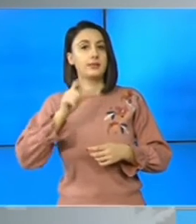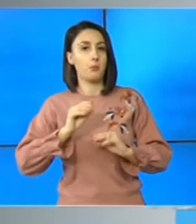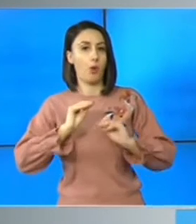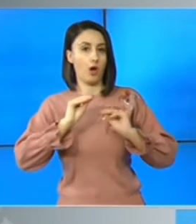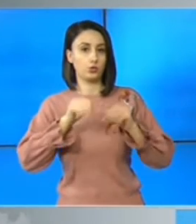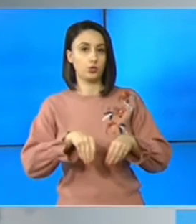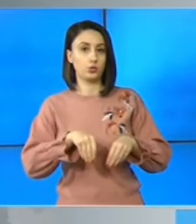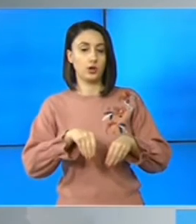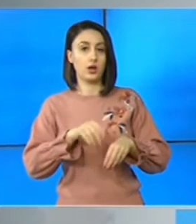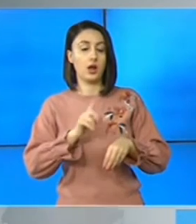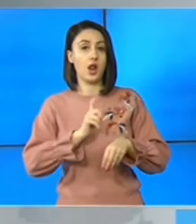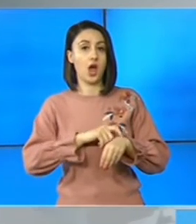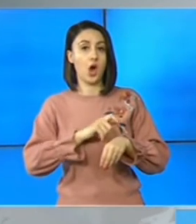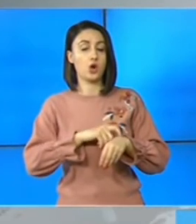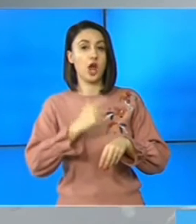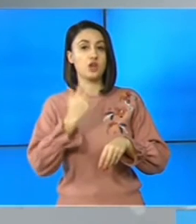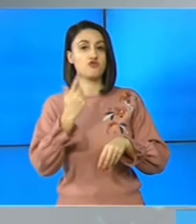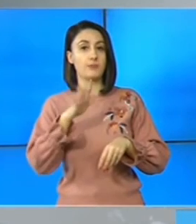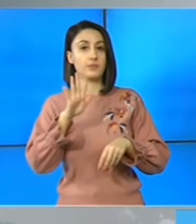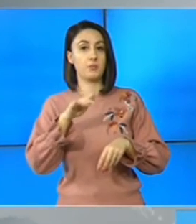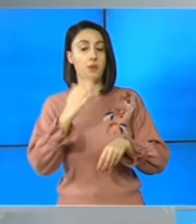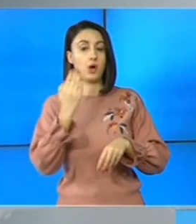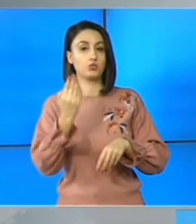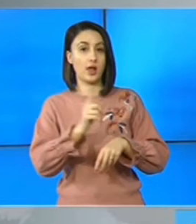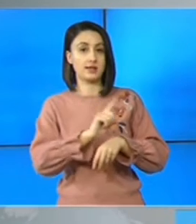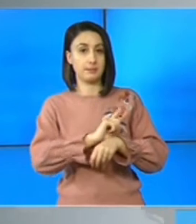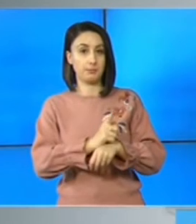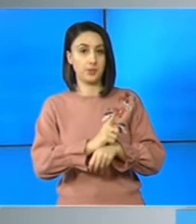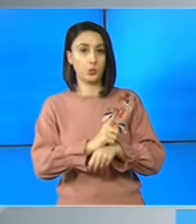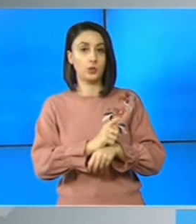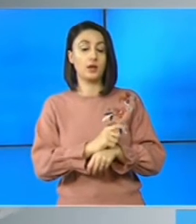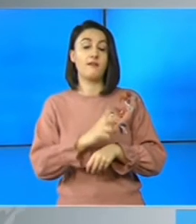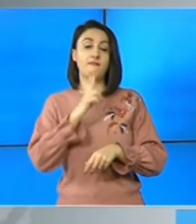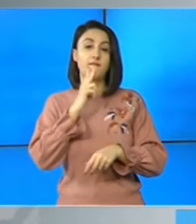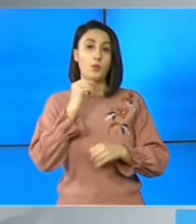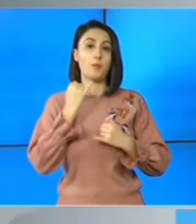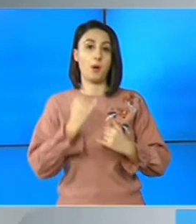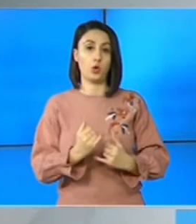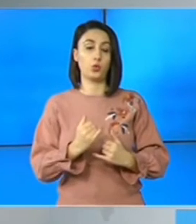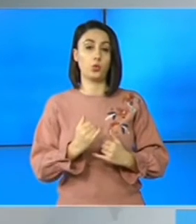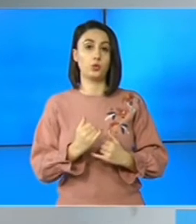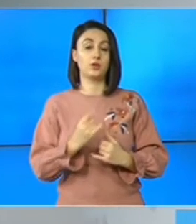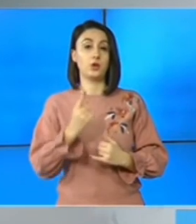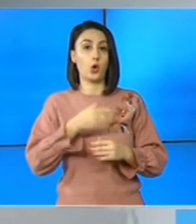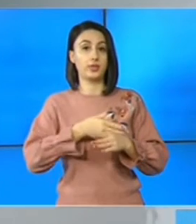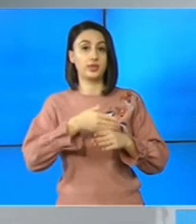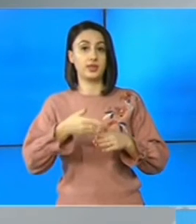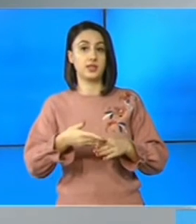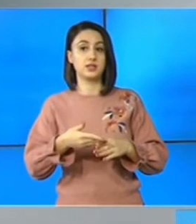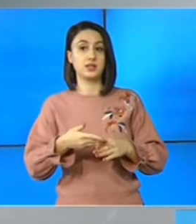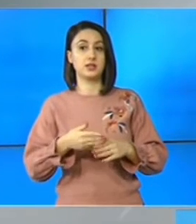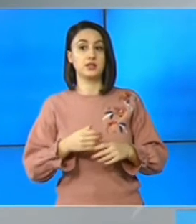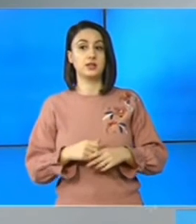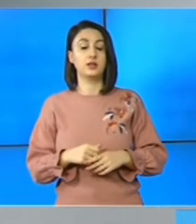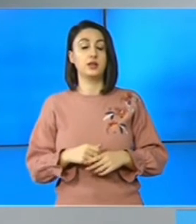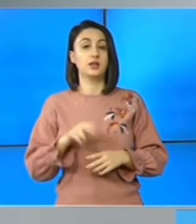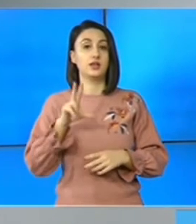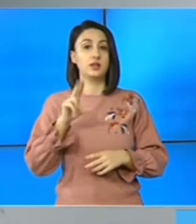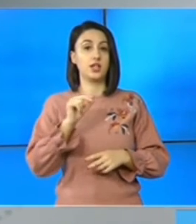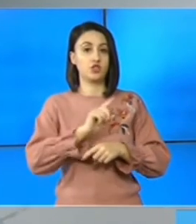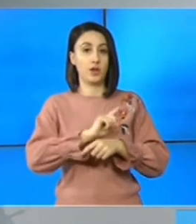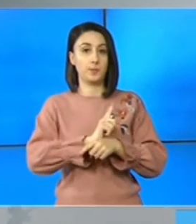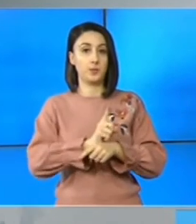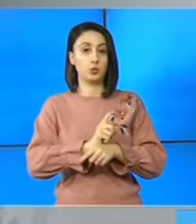ajungă la ora 7.46. Vorbim în momentul de față de o întârziere de 30